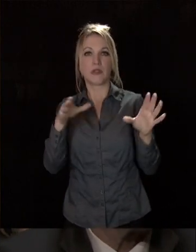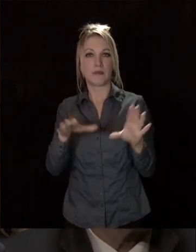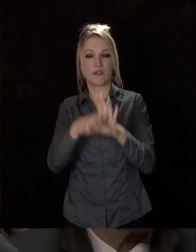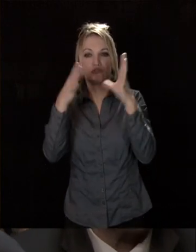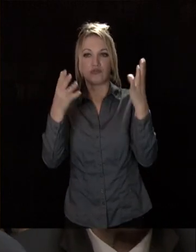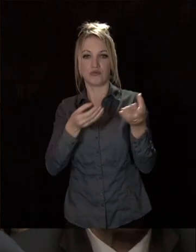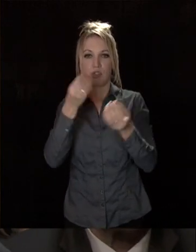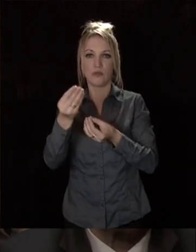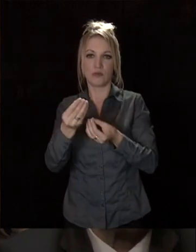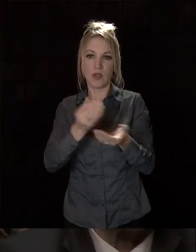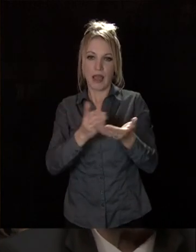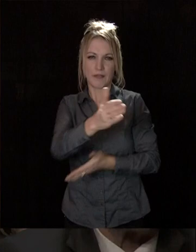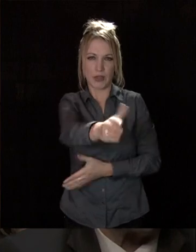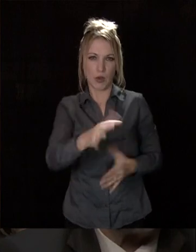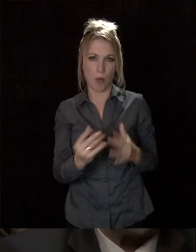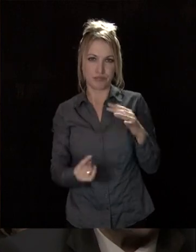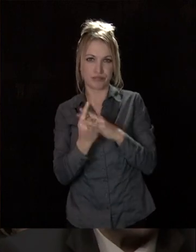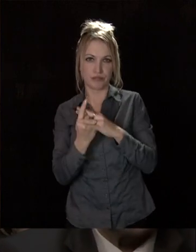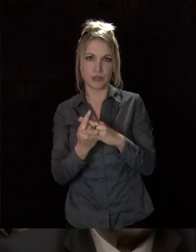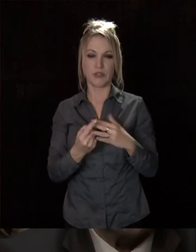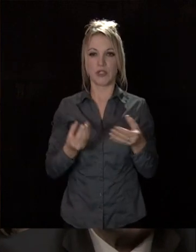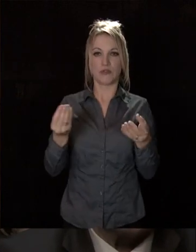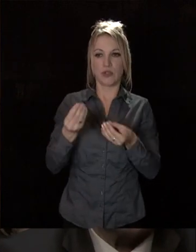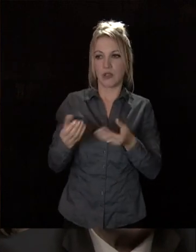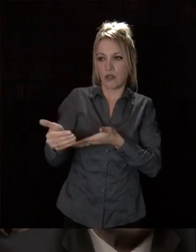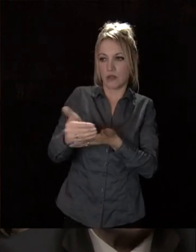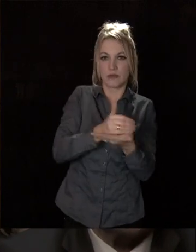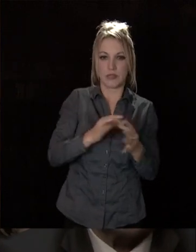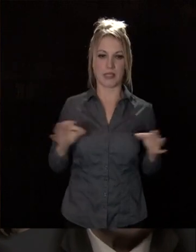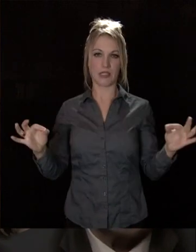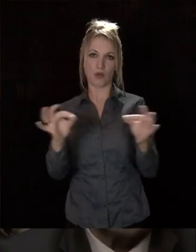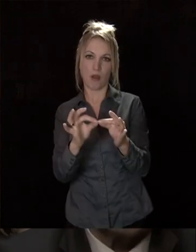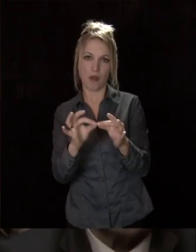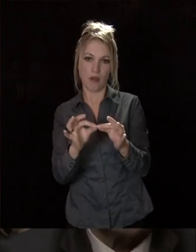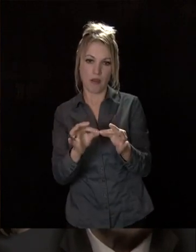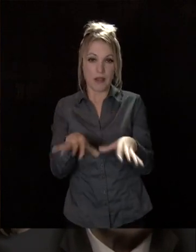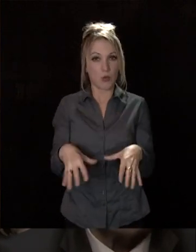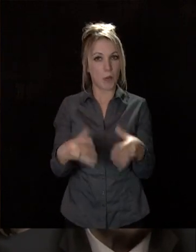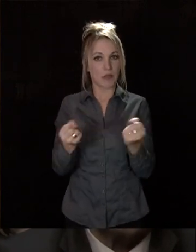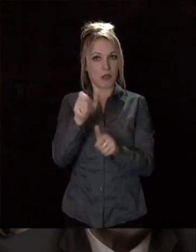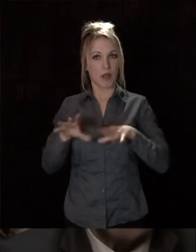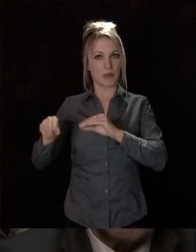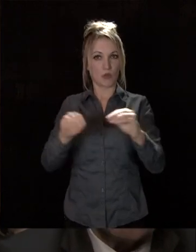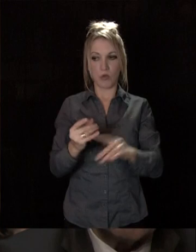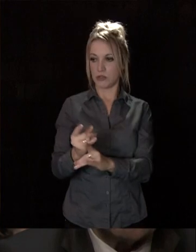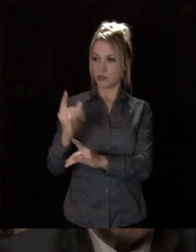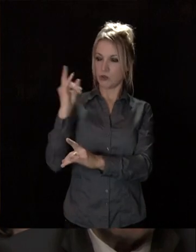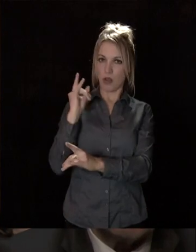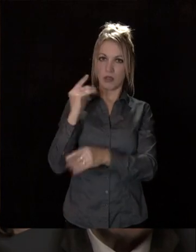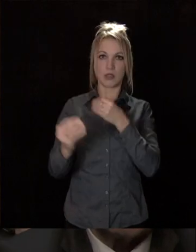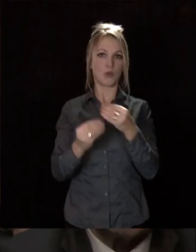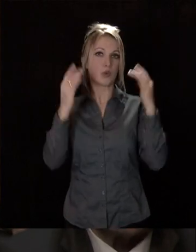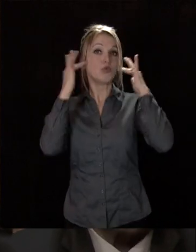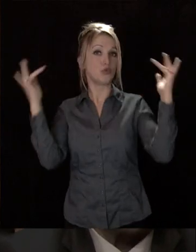annonciatrice de l'avenir mais qui associe les ressources de notre territoire, le talent de ses habitants, leur histoire et leur culture.